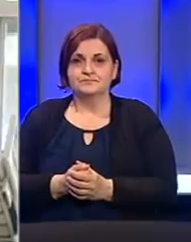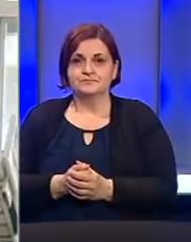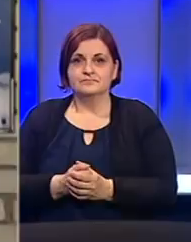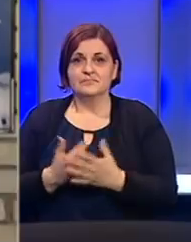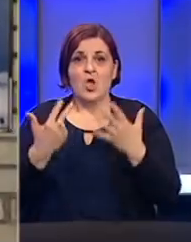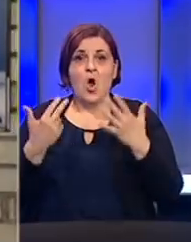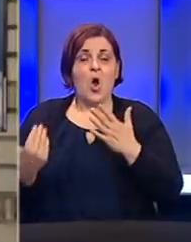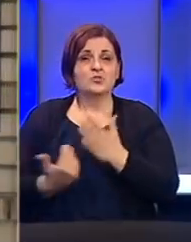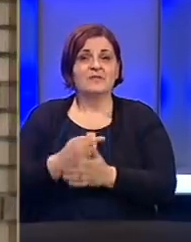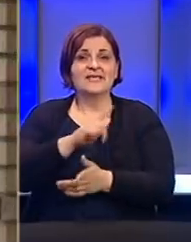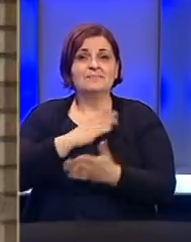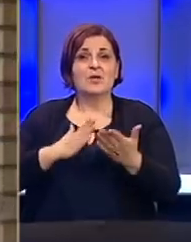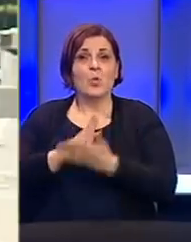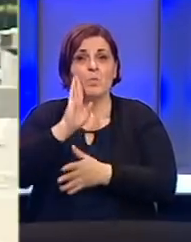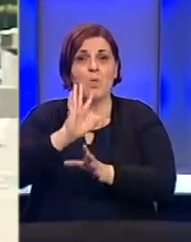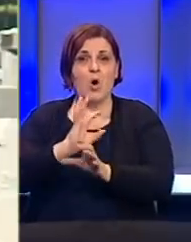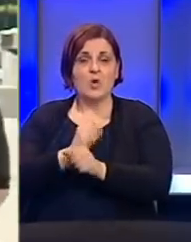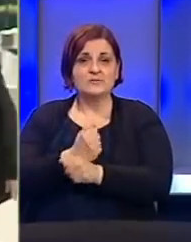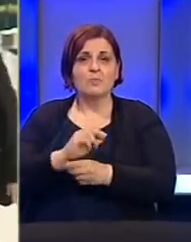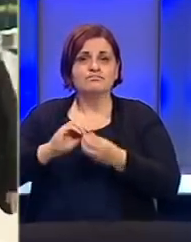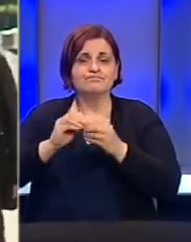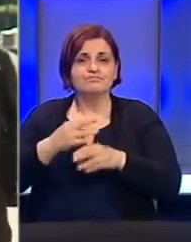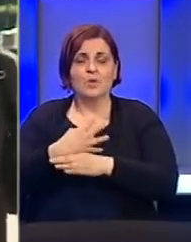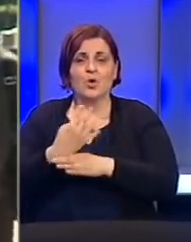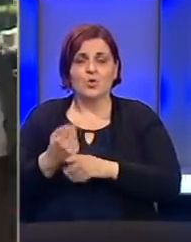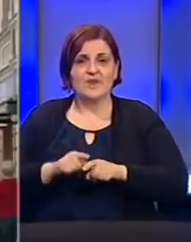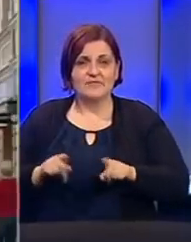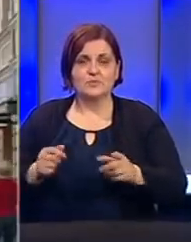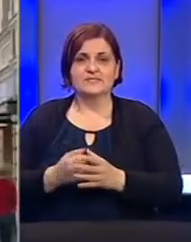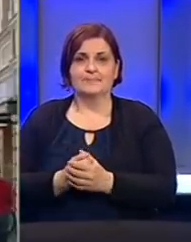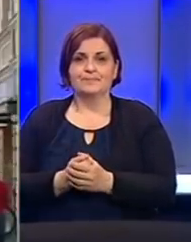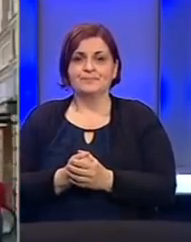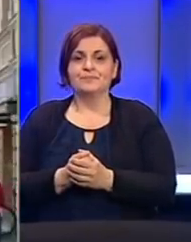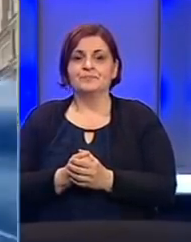Osam novih smrtnih slučajeva u BiH od posljedica koronavirusa.